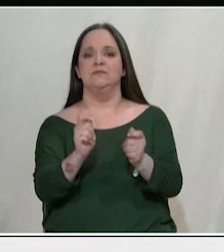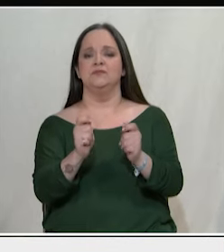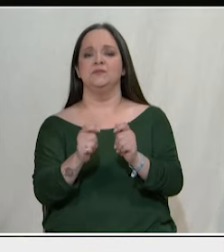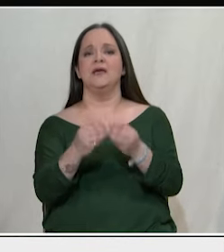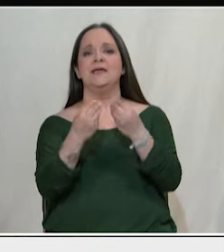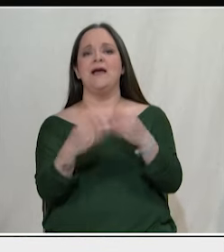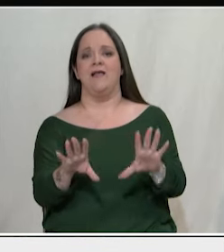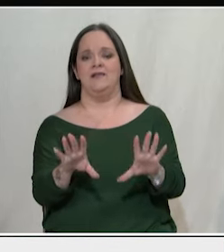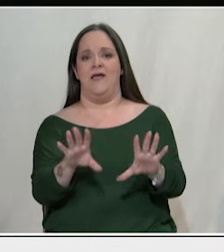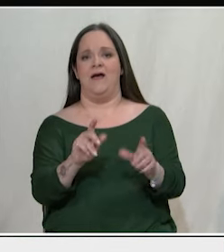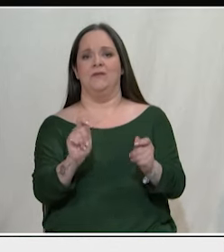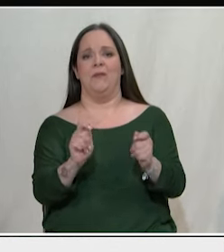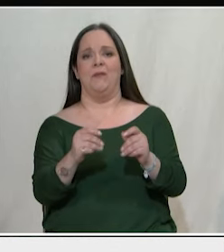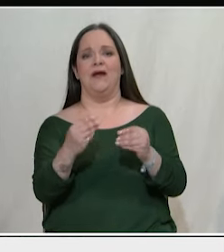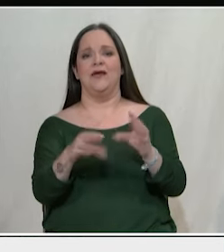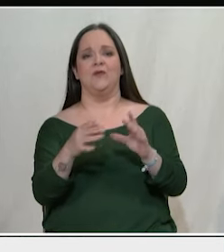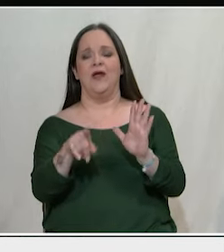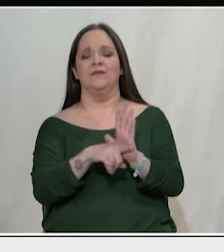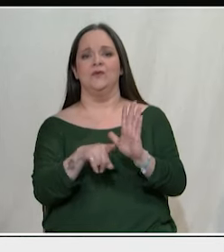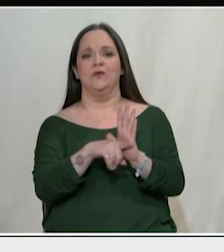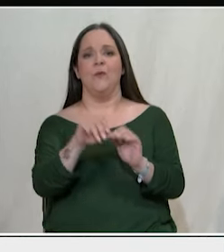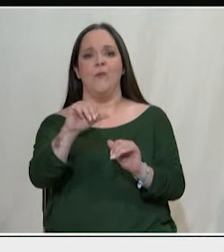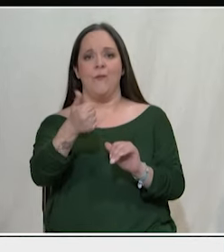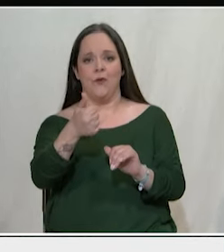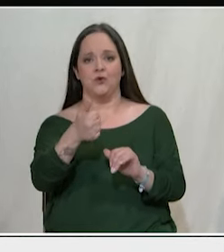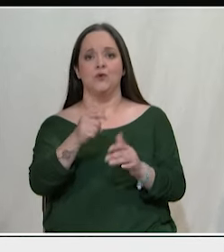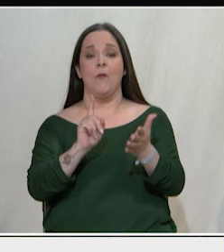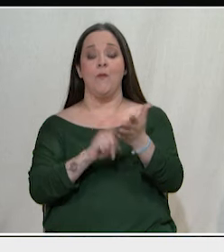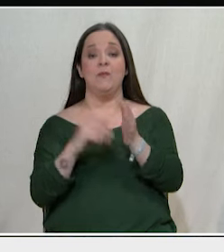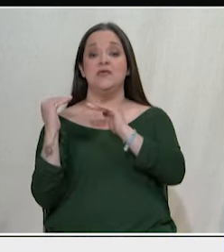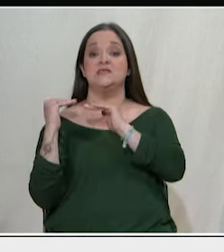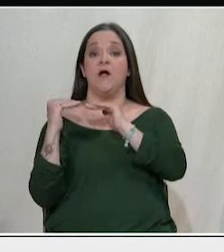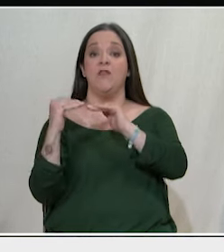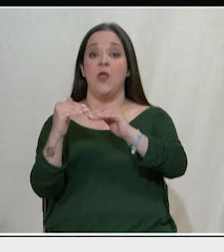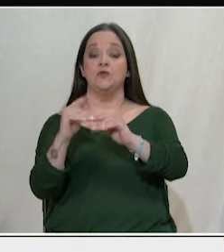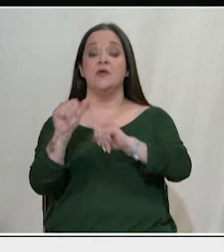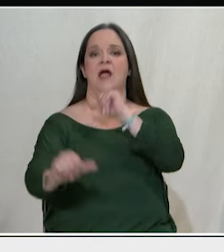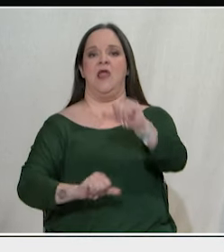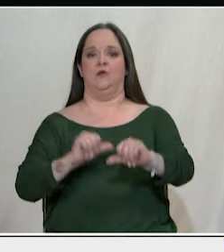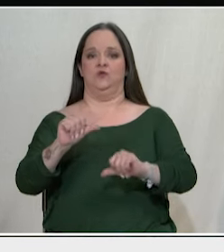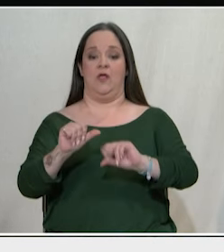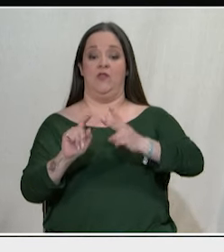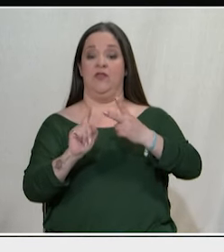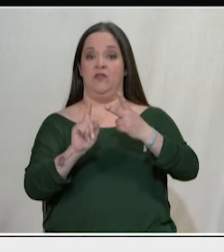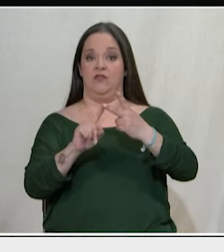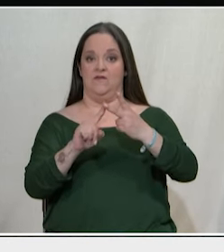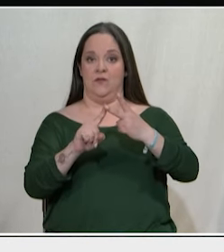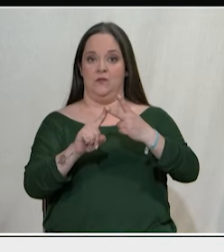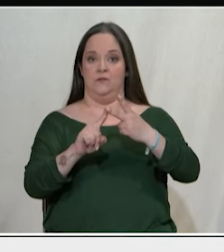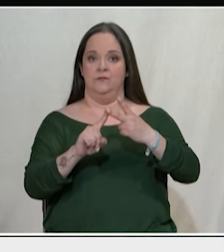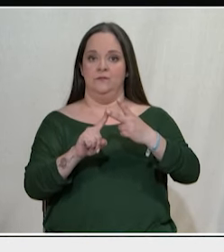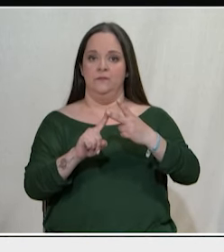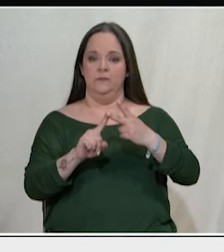Το πρώτο λοιπόν είναι να χτυπηθεί αυτή η σταθερότητα. Το δεύτερο, να έρθουν στην επιφάνεια τα